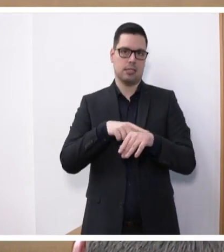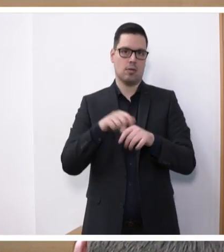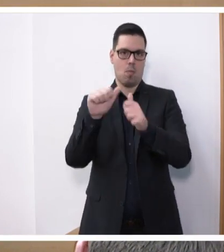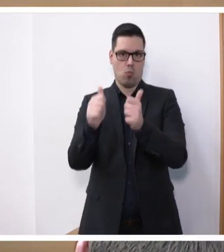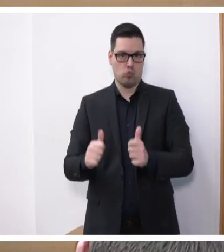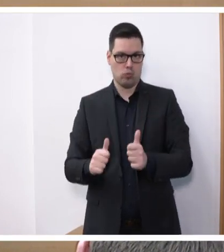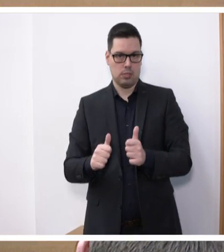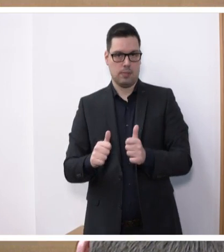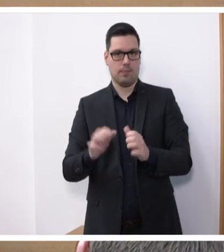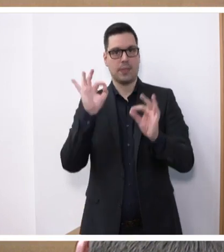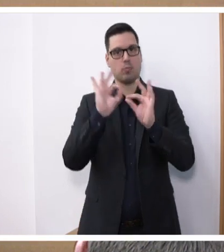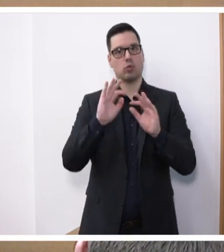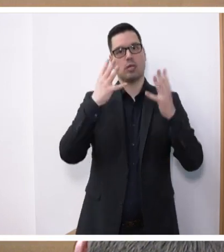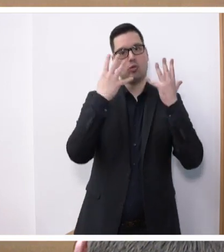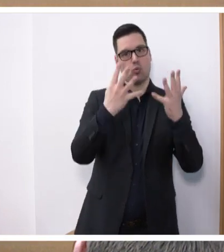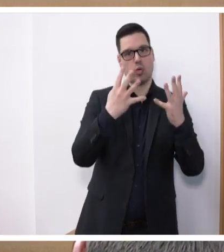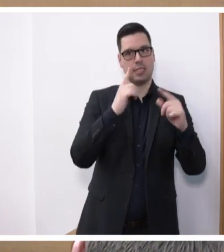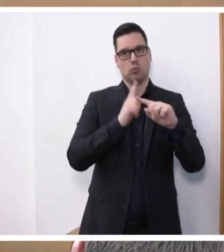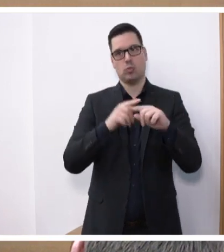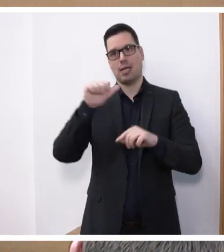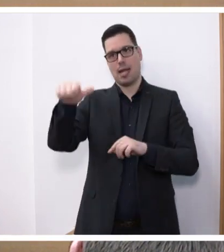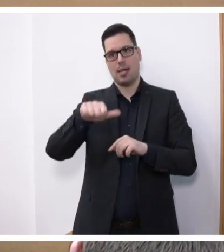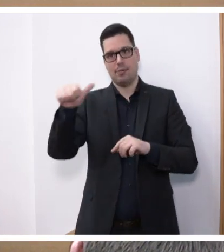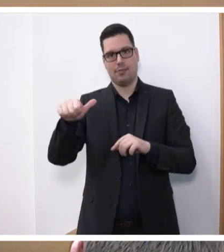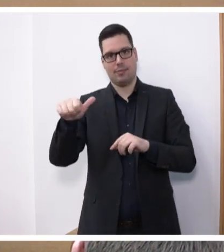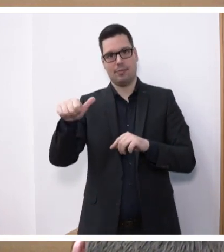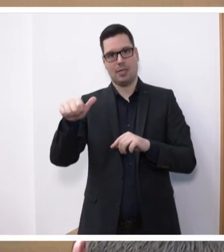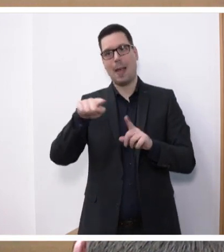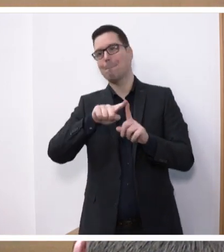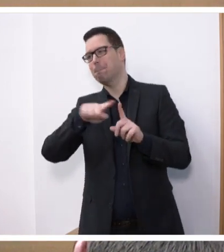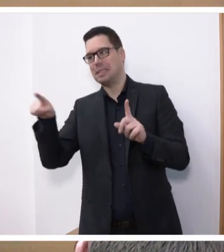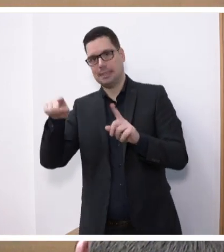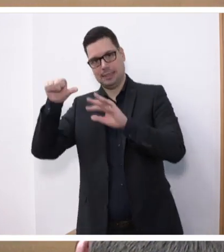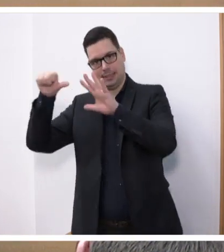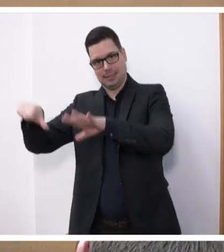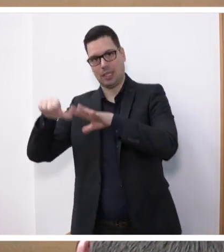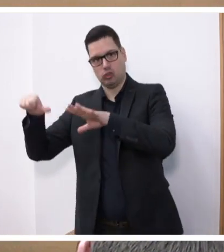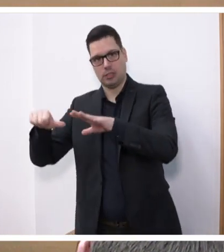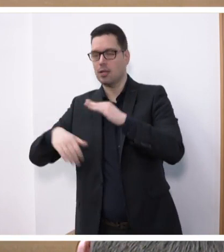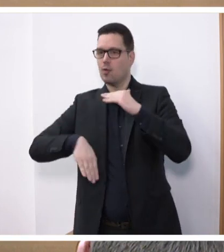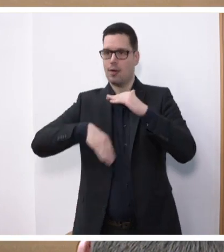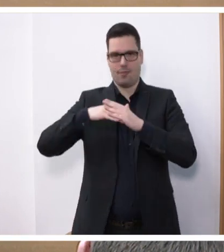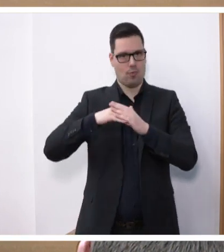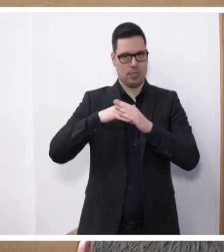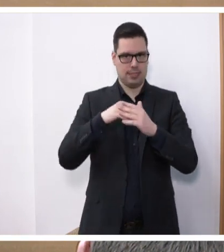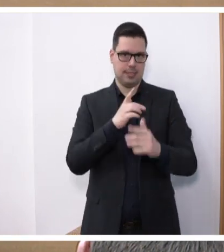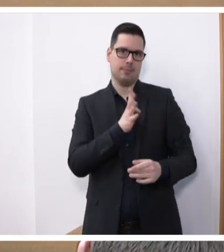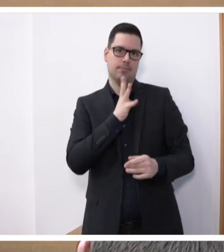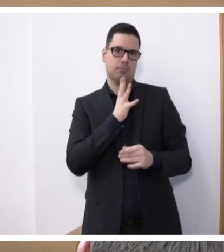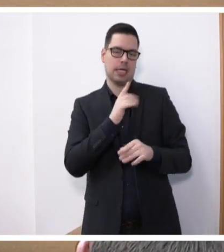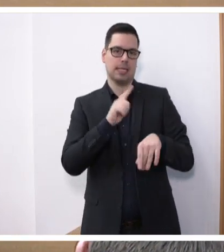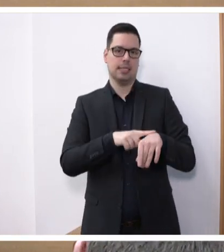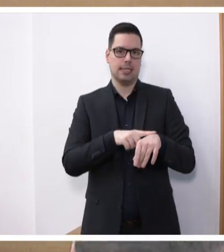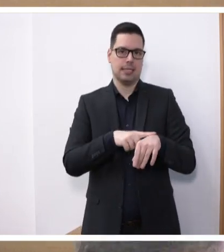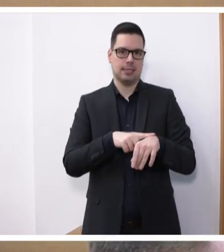Tagesordnungspunkte 9 und 11 bis 16 werden jeweils in einem ganzen Redezeitmodul beraten.